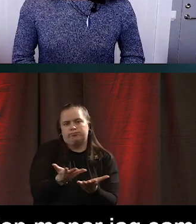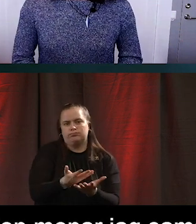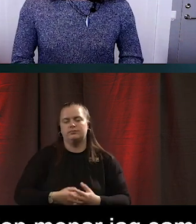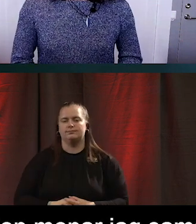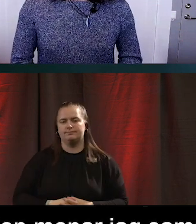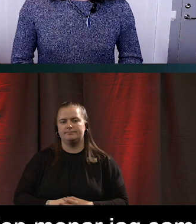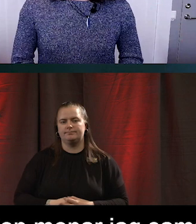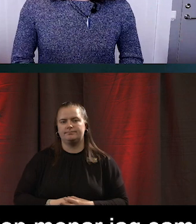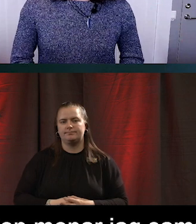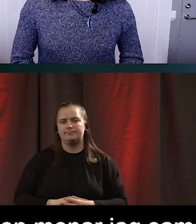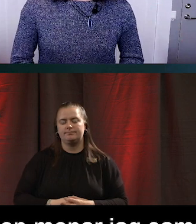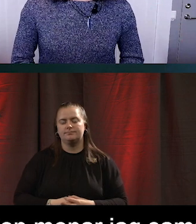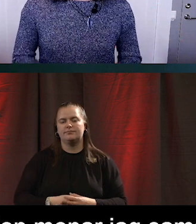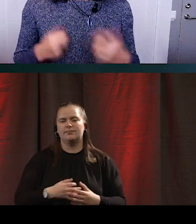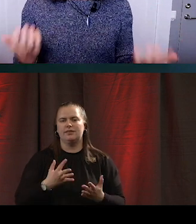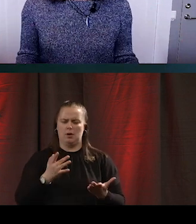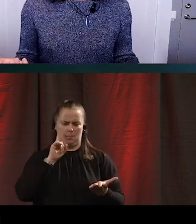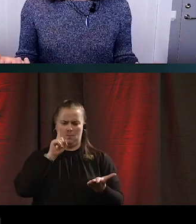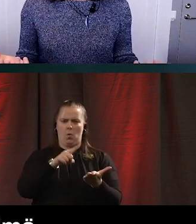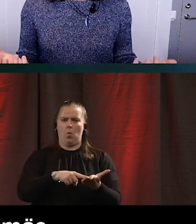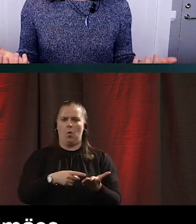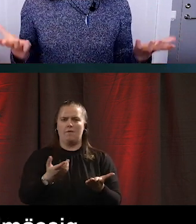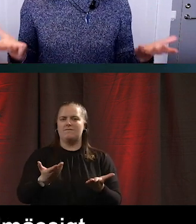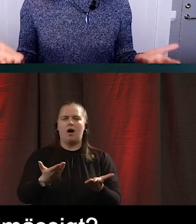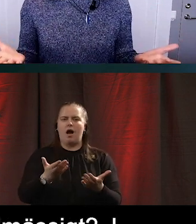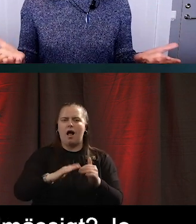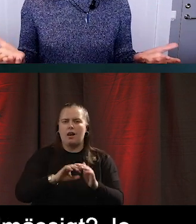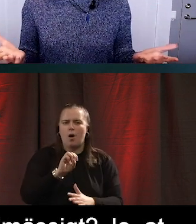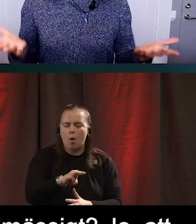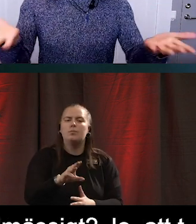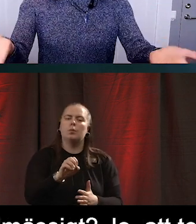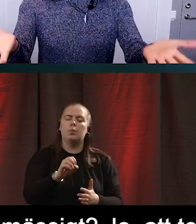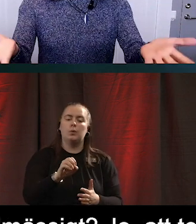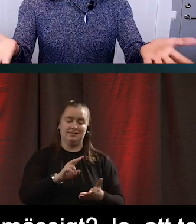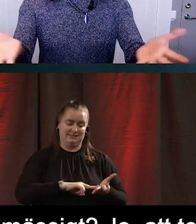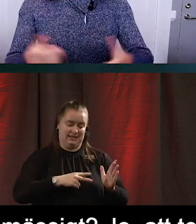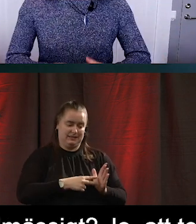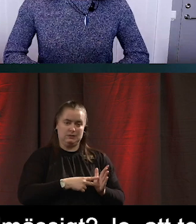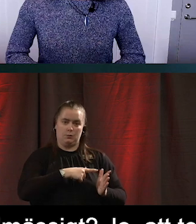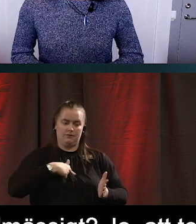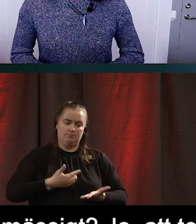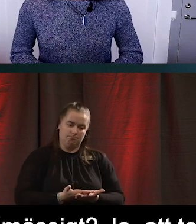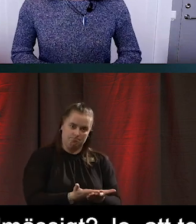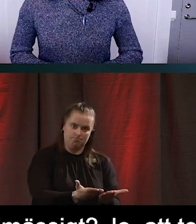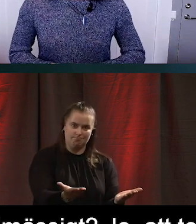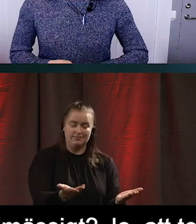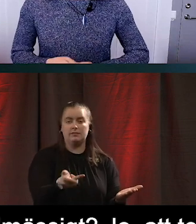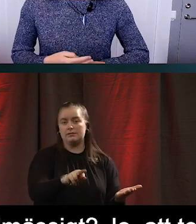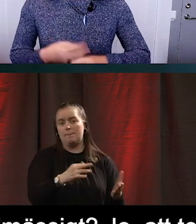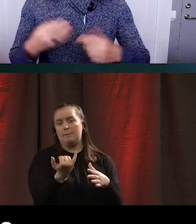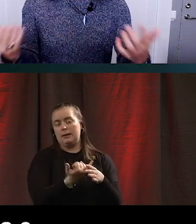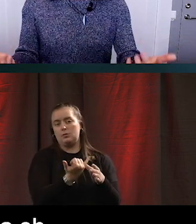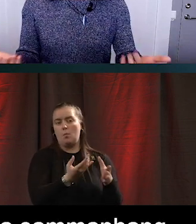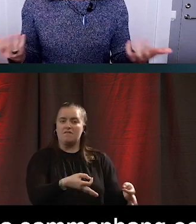Och vad handlar det här om målmässigt? Jo det handlar om att den teknik som vi tillhandahåller framförallt i offentliga